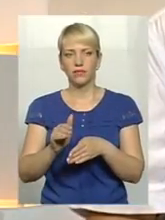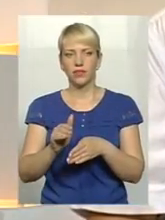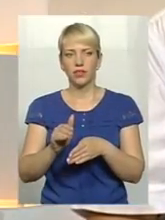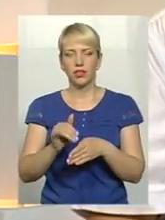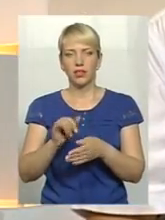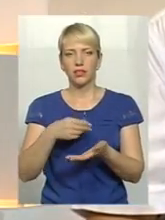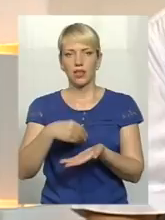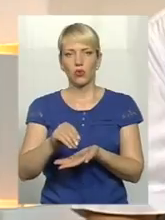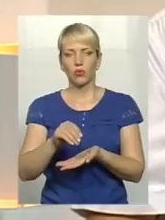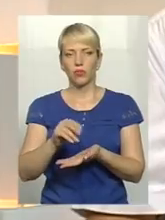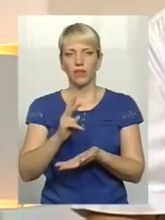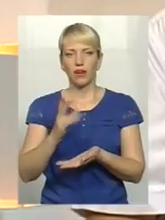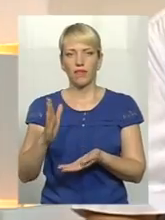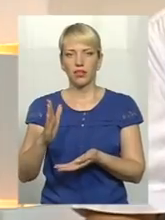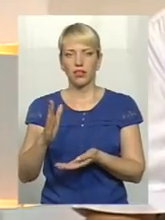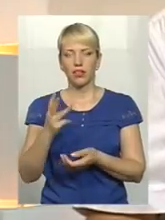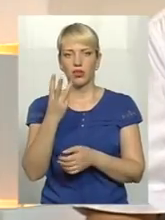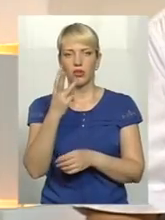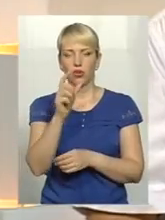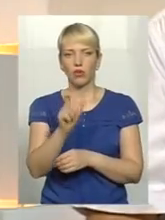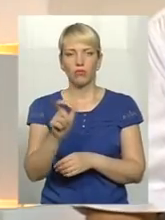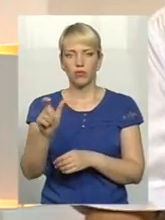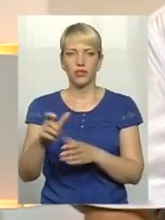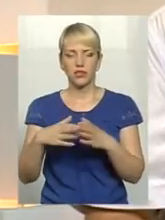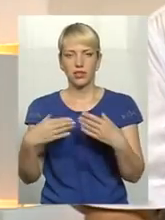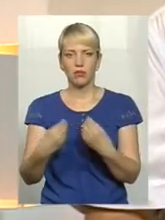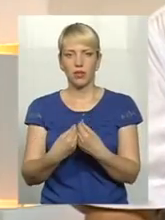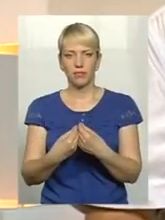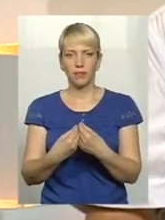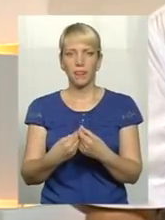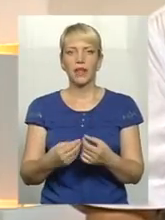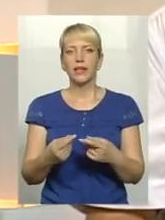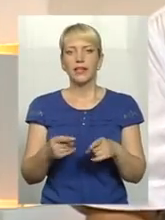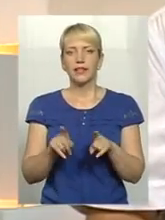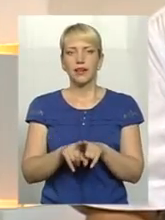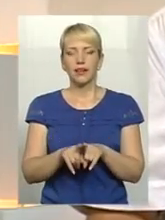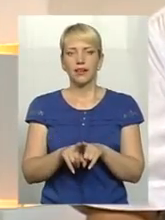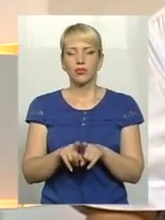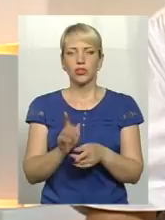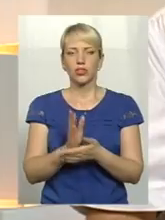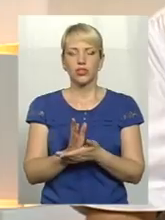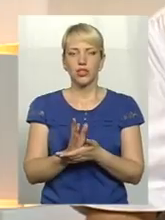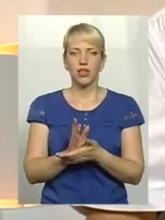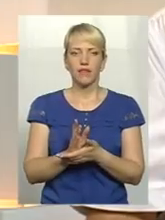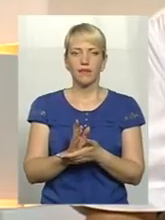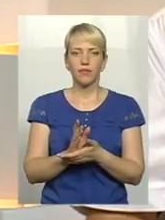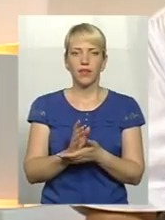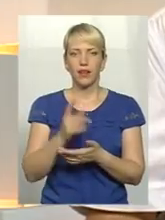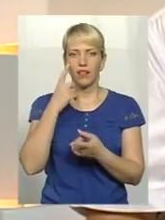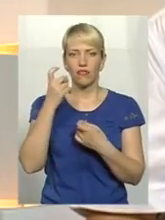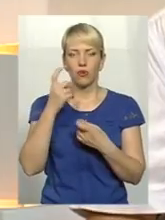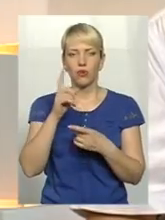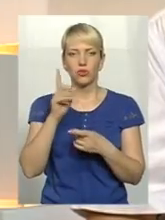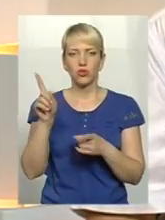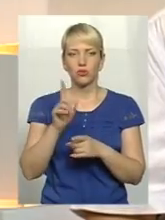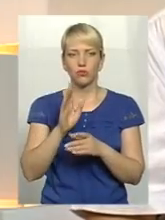закупівля квартир трьом сім'ям. Також є відповідна інформація, що буде виділено